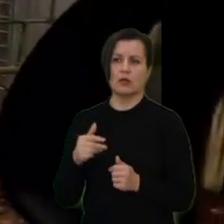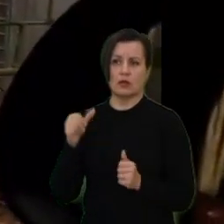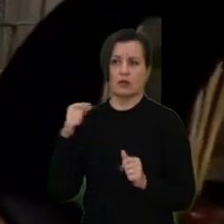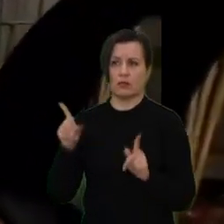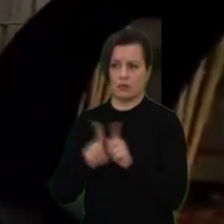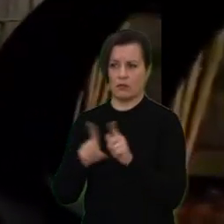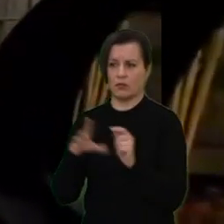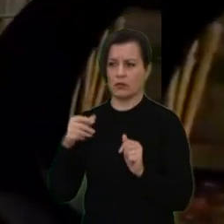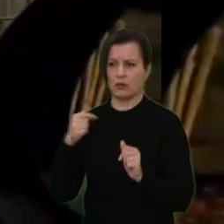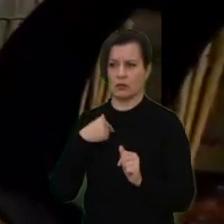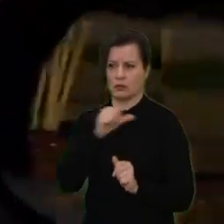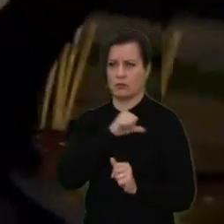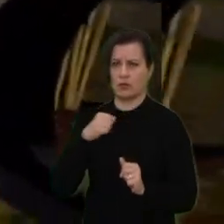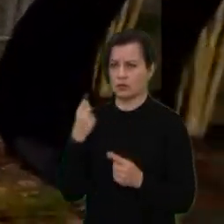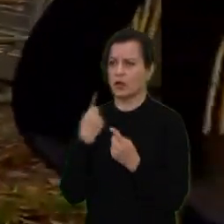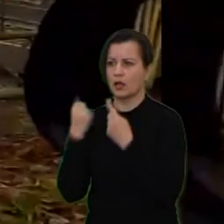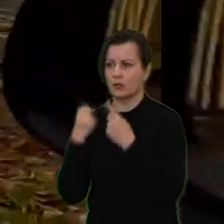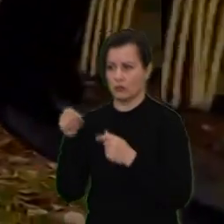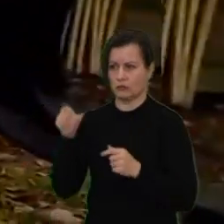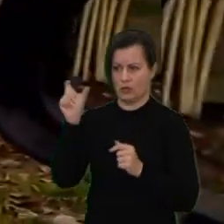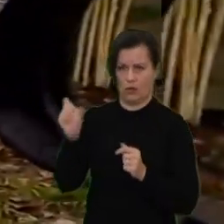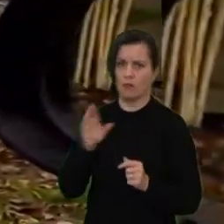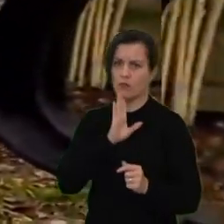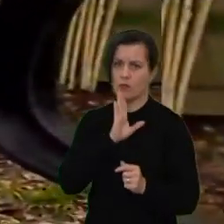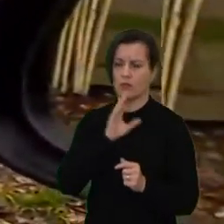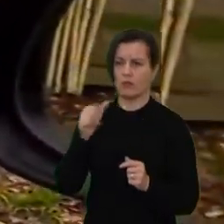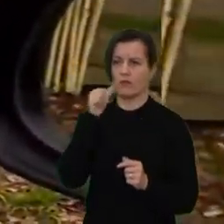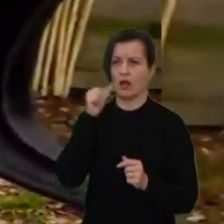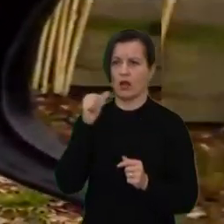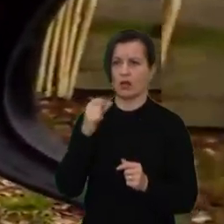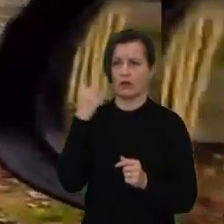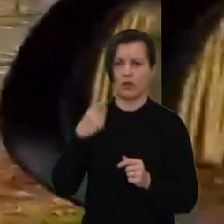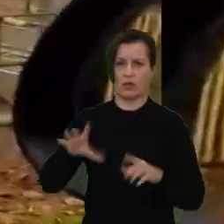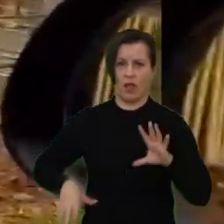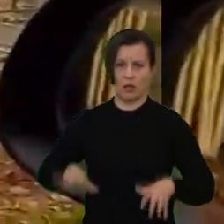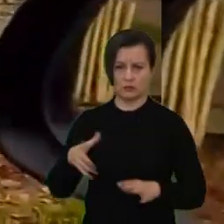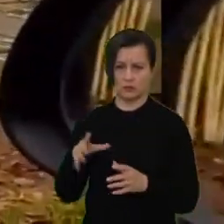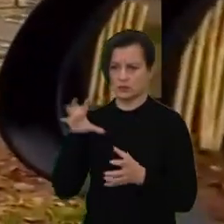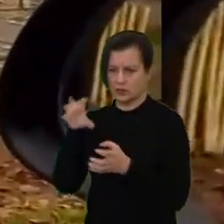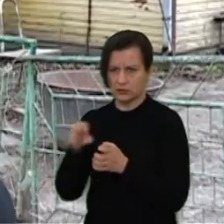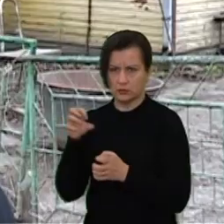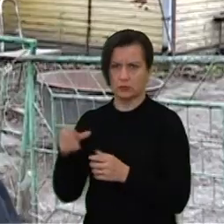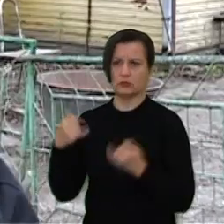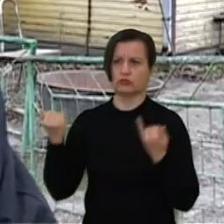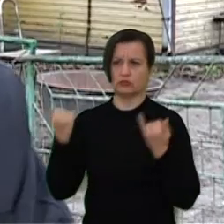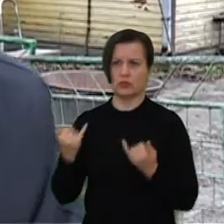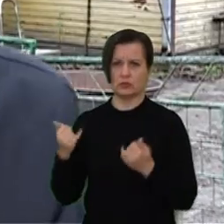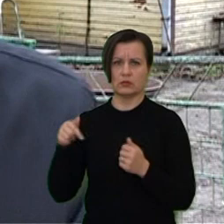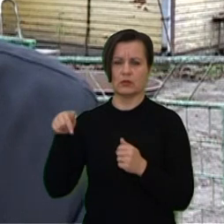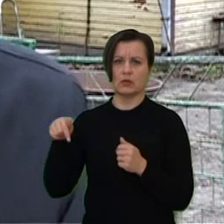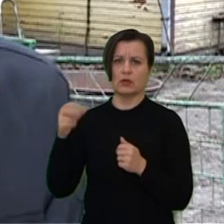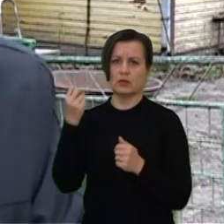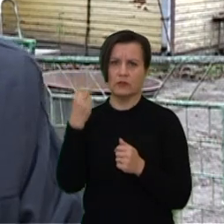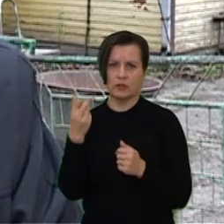užnekėti su tą gyventojai, kad vakar jie į vieną antiliktai sudraskė, šiandien dvyliką ar tryliką jau sudraskė. Na ir iš tikrųjų šito adresu būdavo ir anksčiau čia